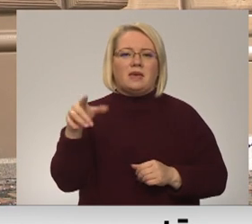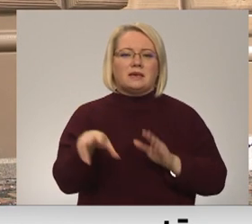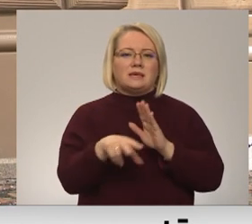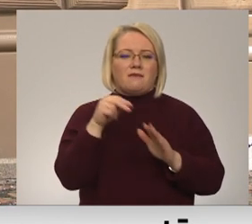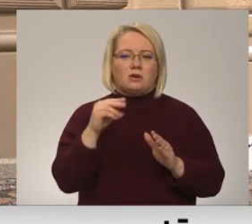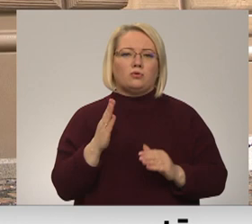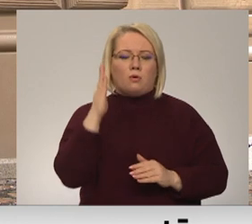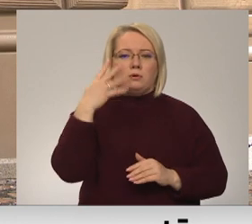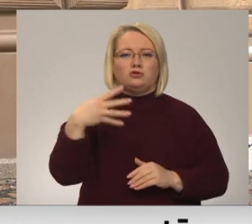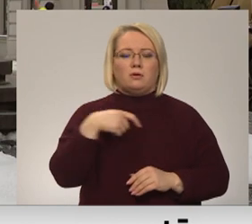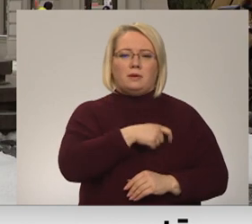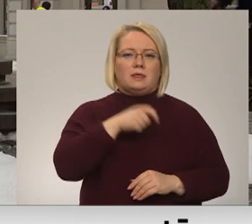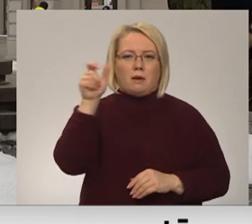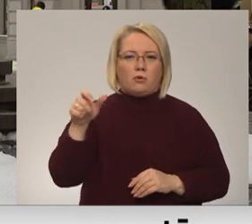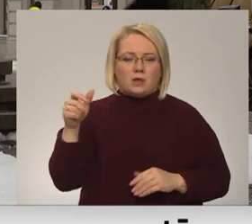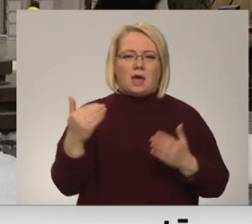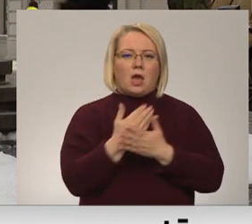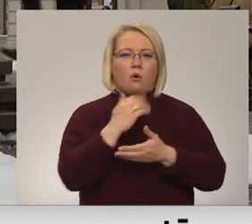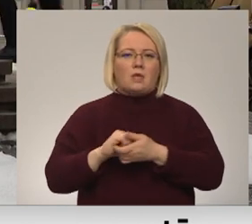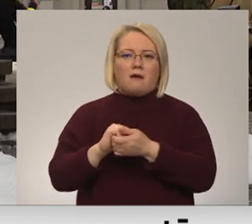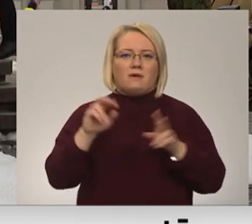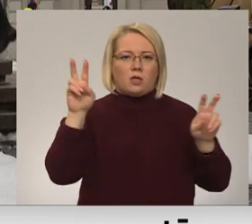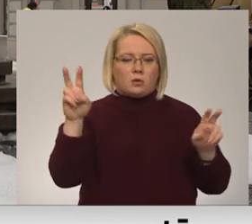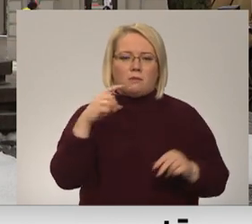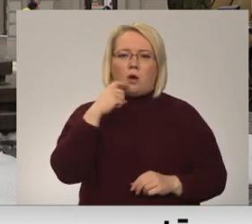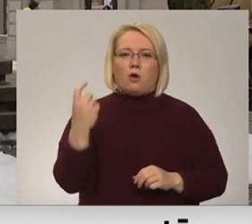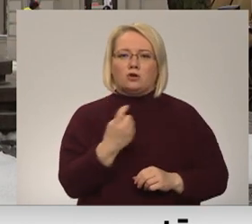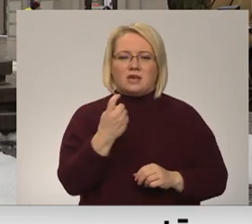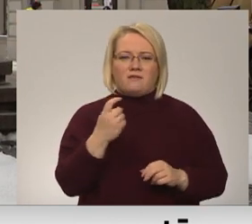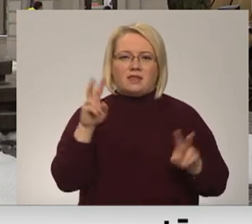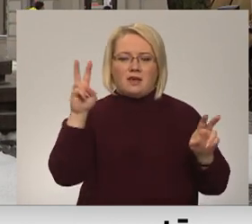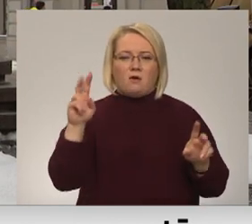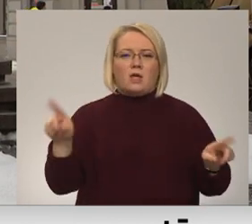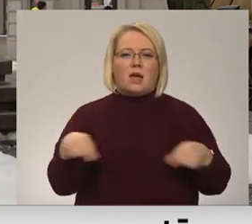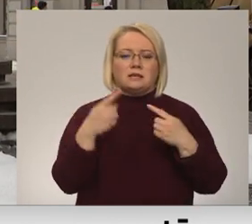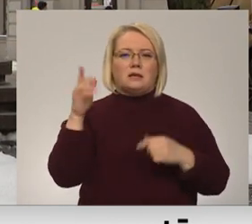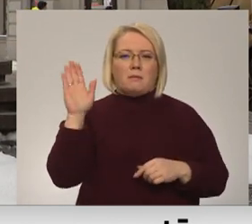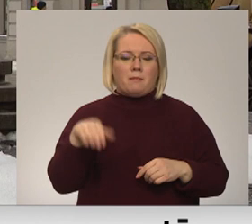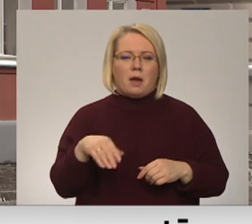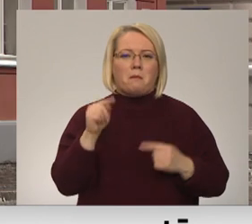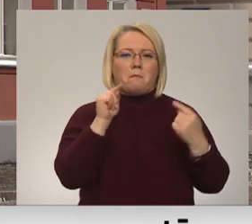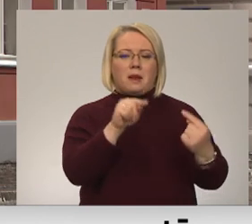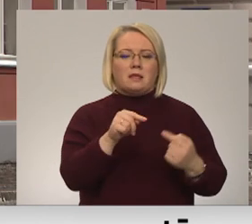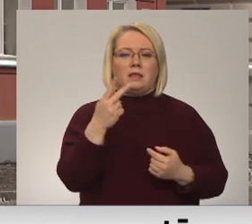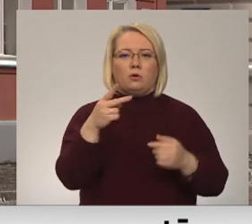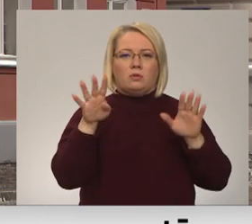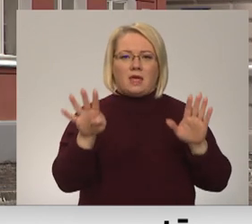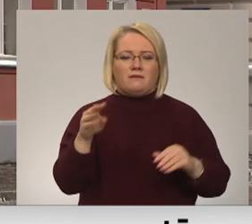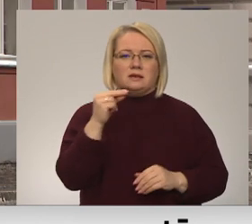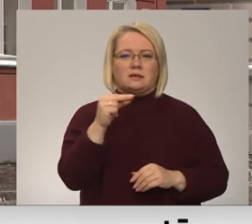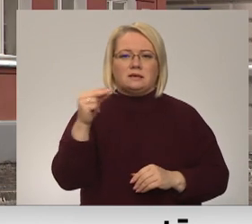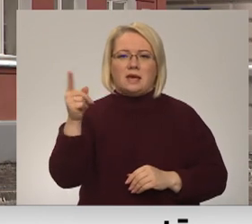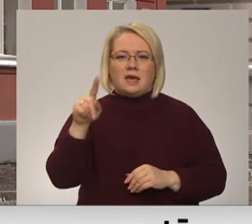40 deputāti no jaunās vienotības konservatīvajiem un attīstībā ir pār pret 29 ZZS